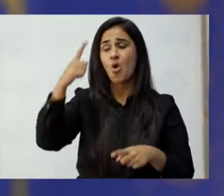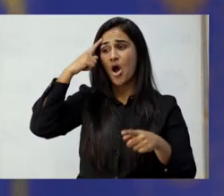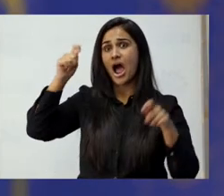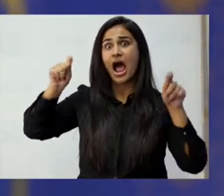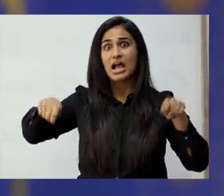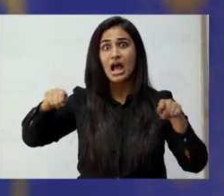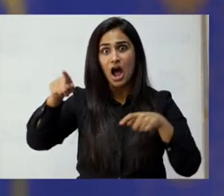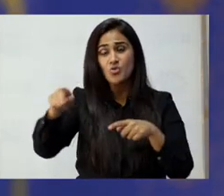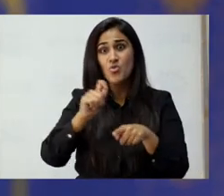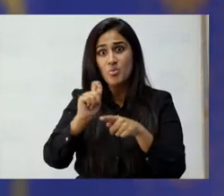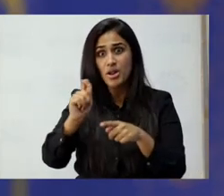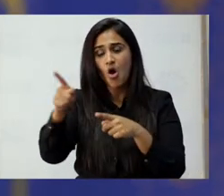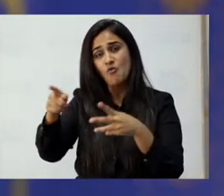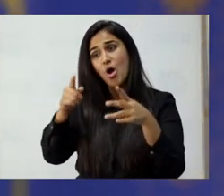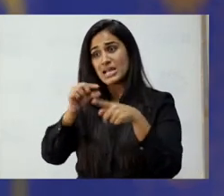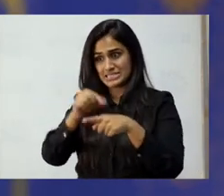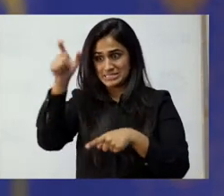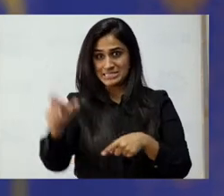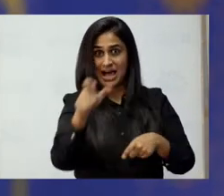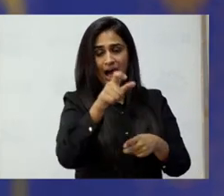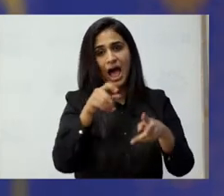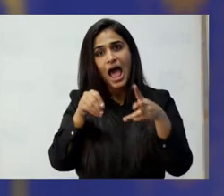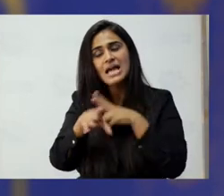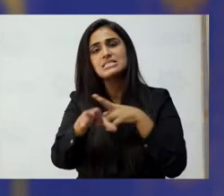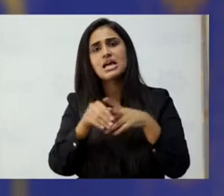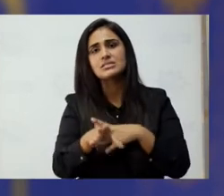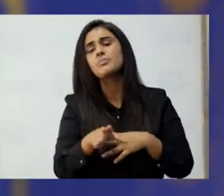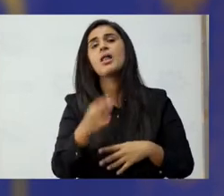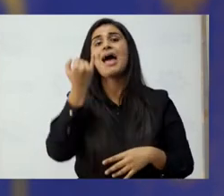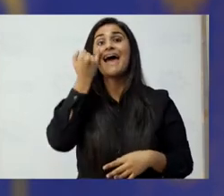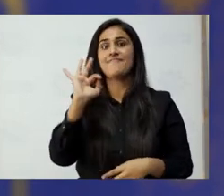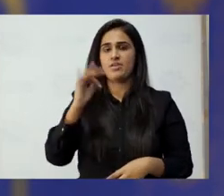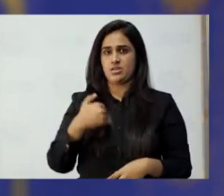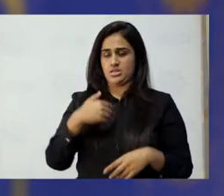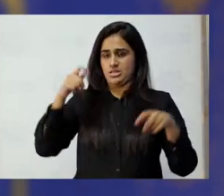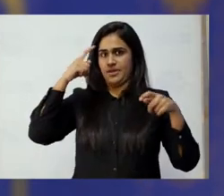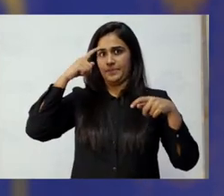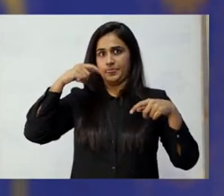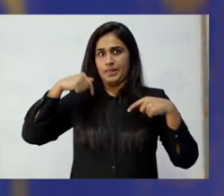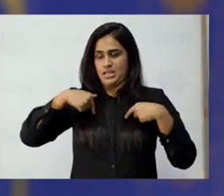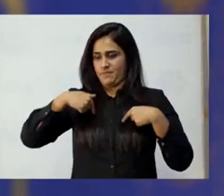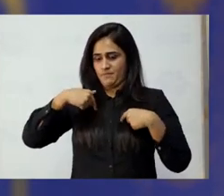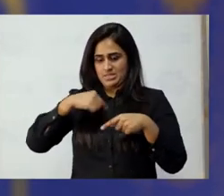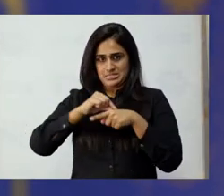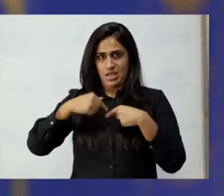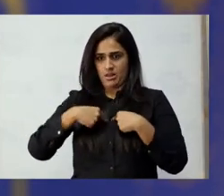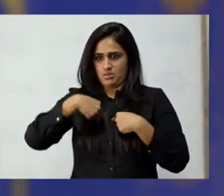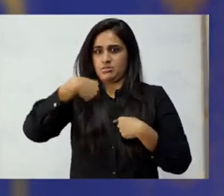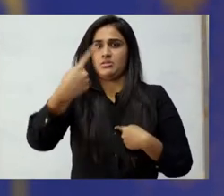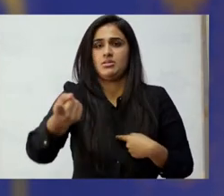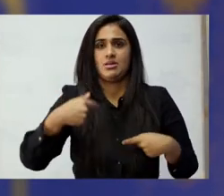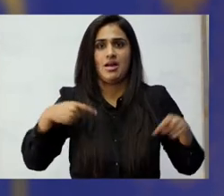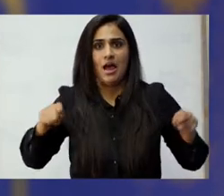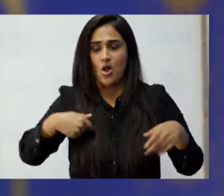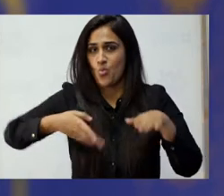جاتا ہے اسے لوگوں کے لئے accessible کیوں نہ بنایا جائے اور اگر لوگ قانونی انفرمیشن تک نہیں آسکتے تو قانونی